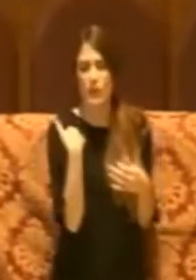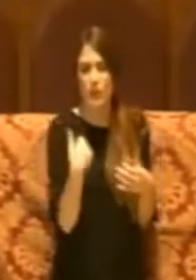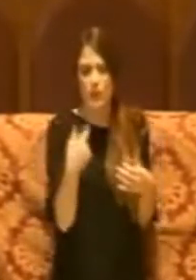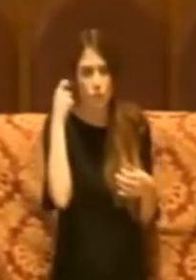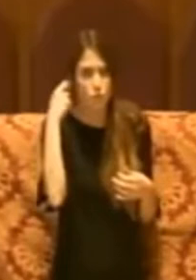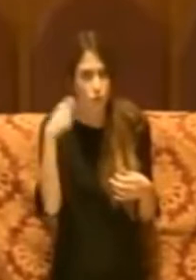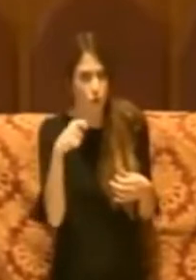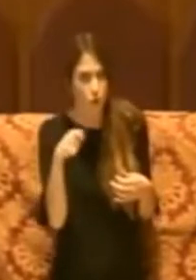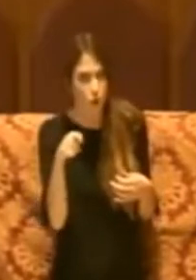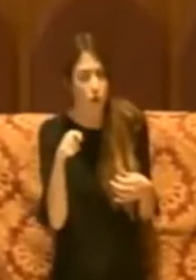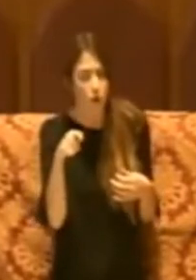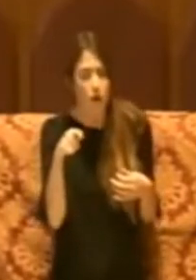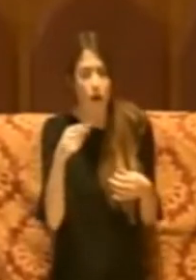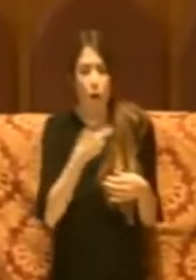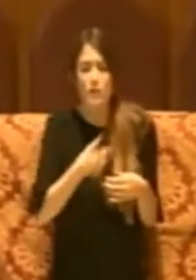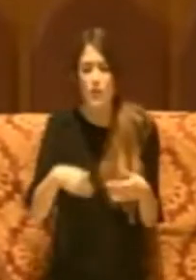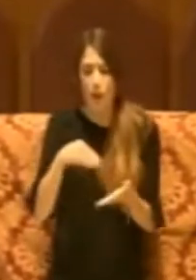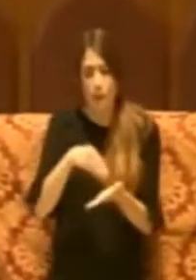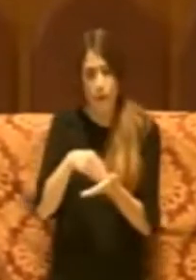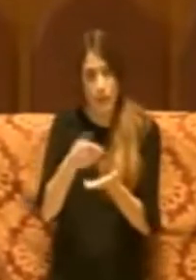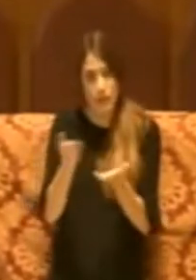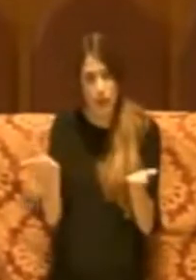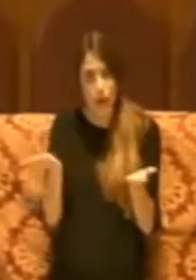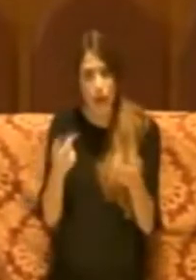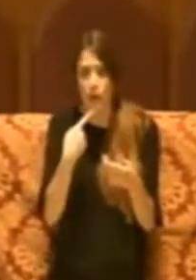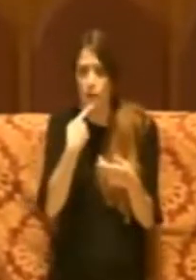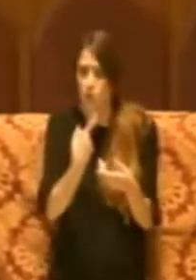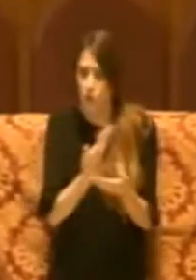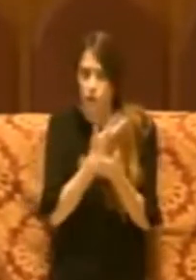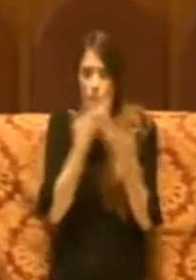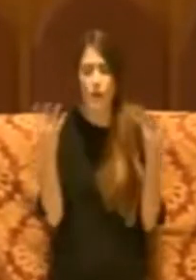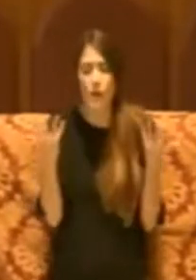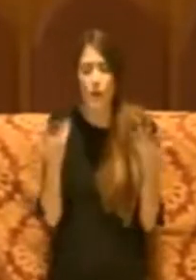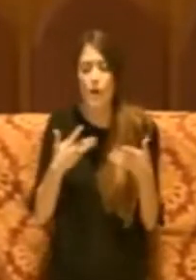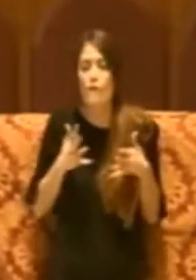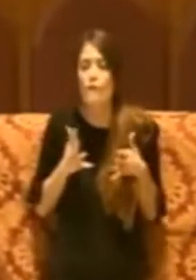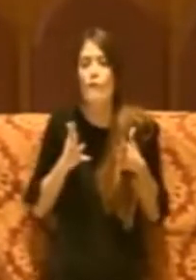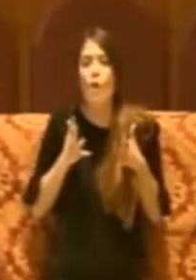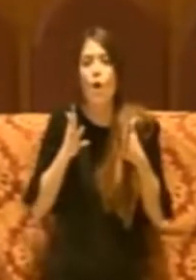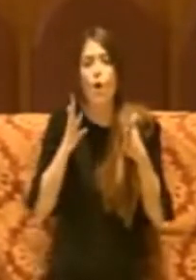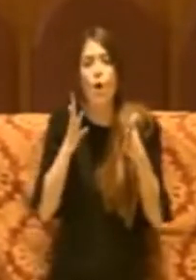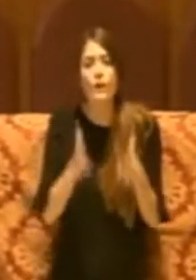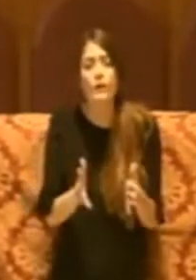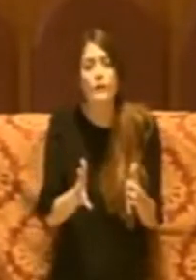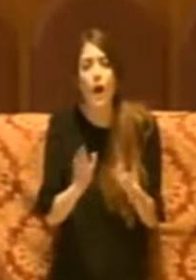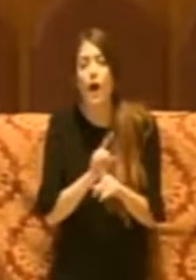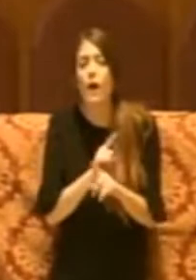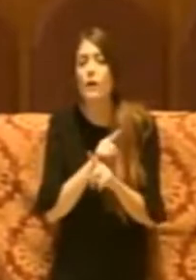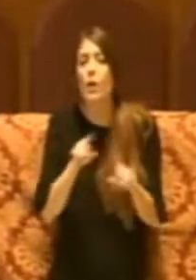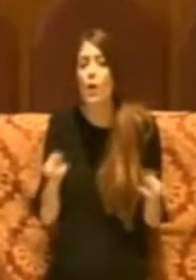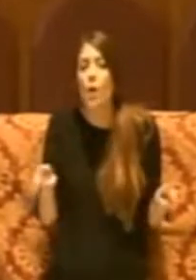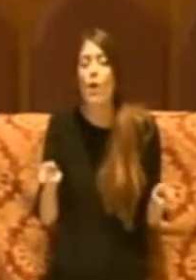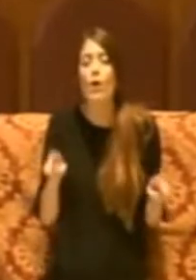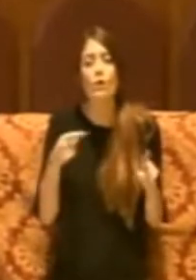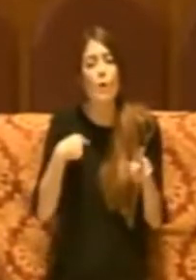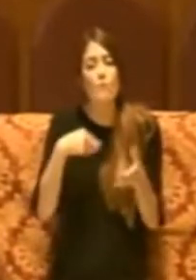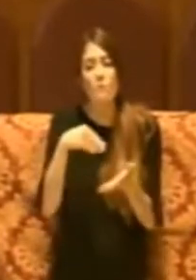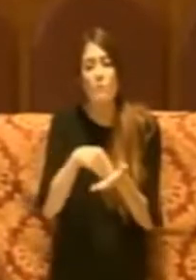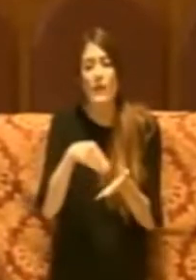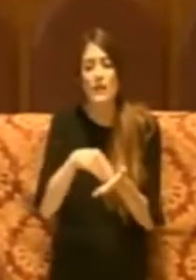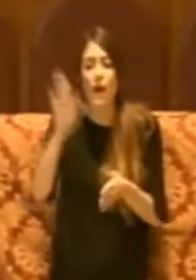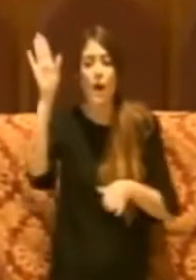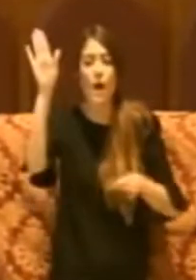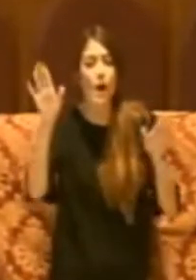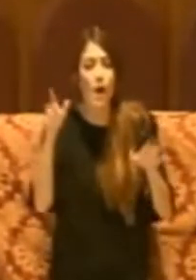che pur essendo presenti qui in Aula lo hanno anche dichiarato volontariamente non hanno dato la presenza non